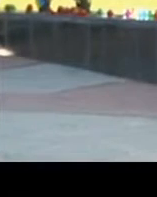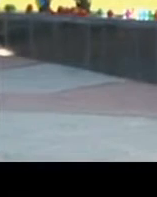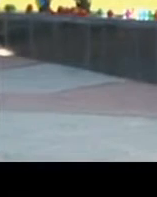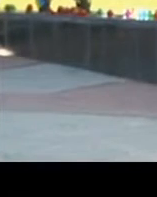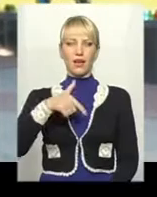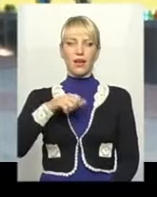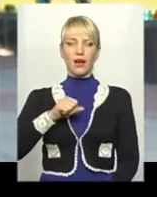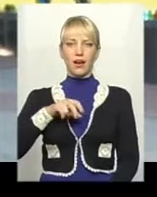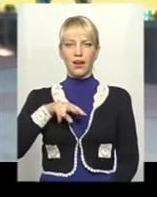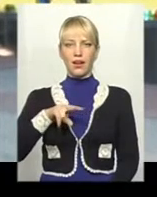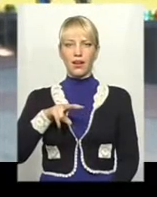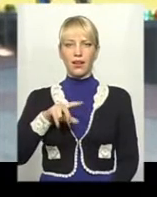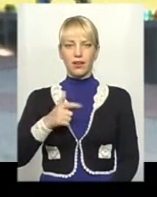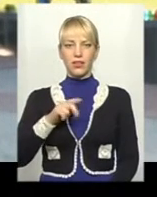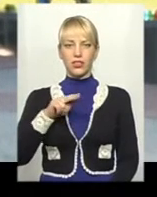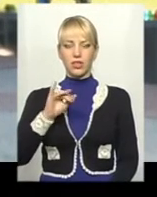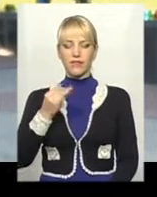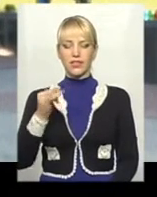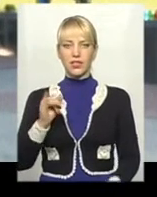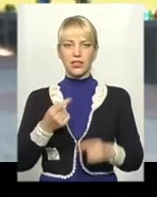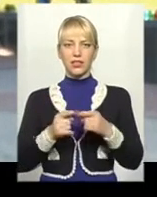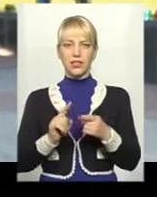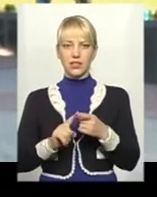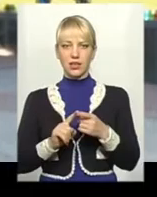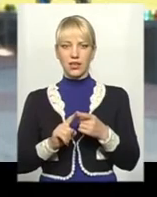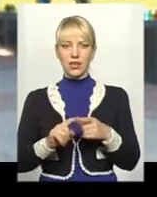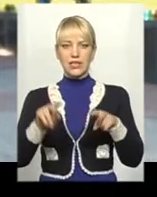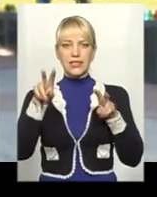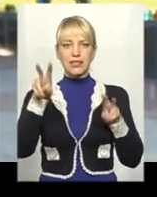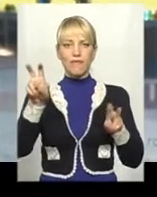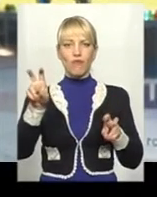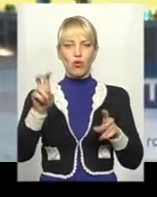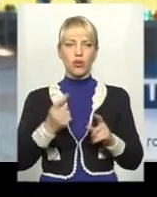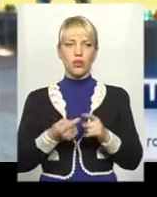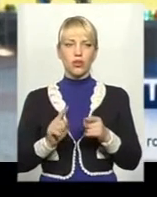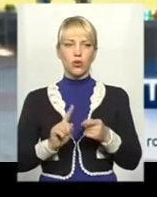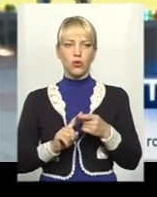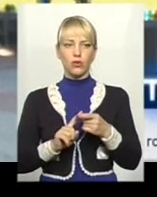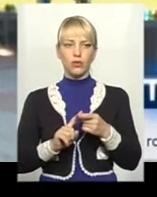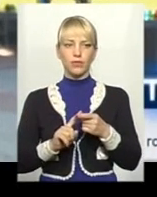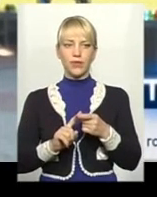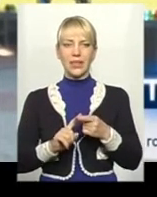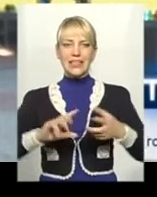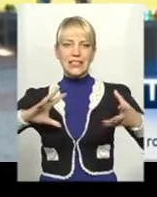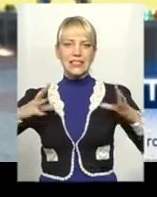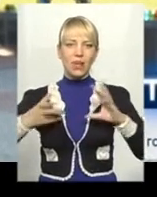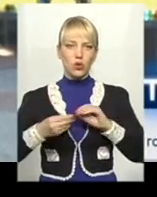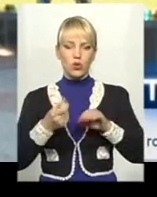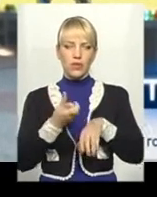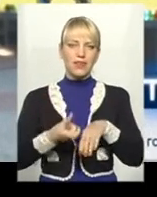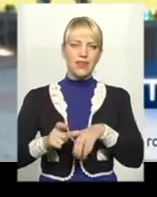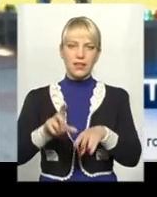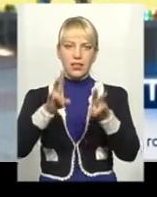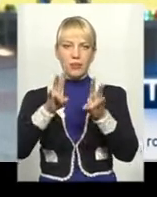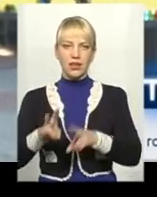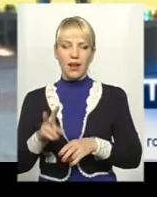Гальчевський – це уособлення і символіка того заключного. Найдраматичнішого, але